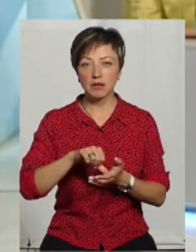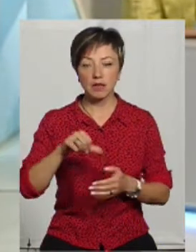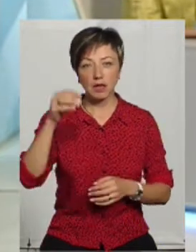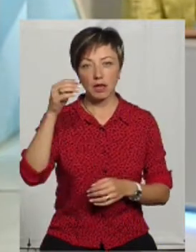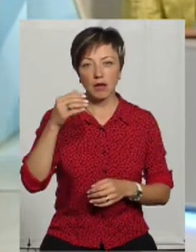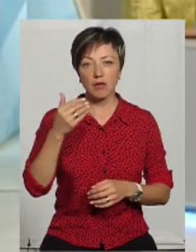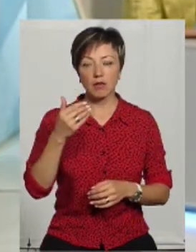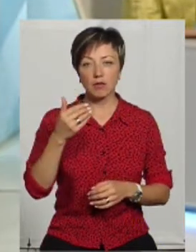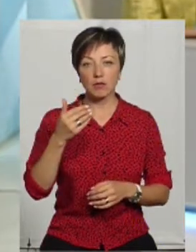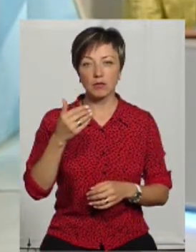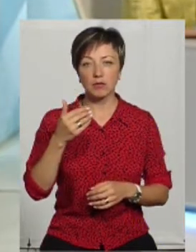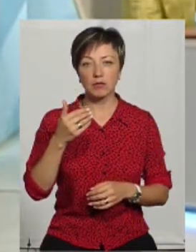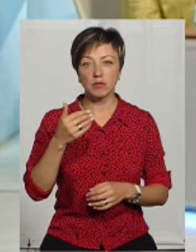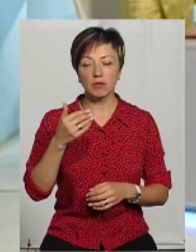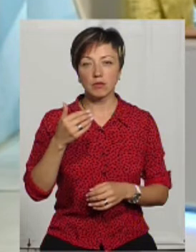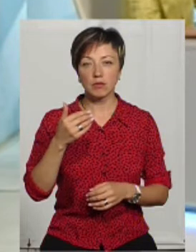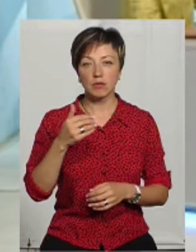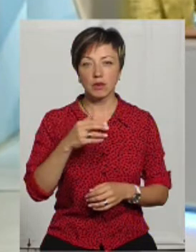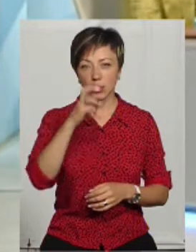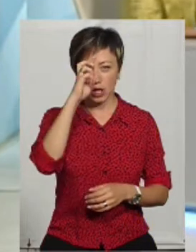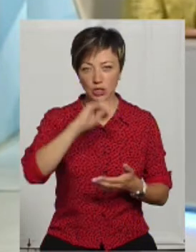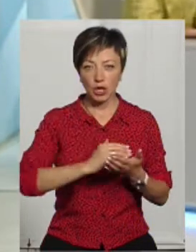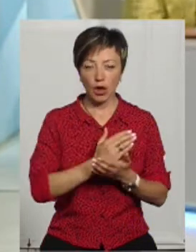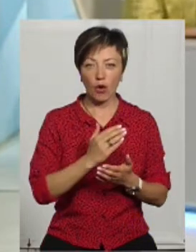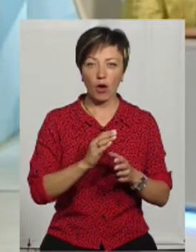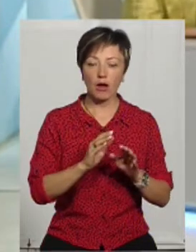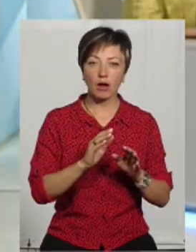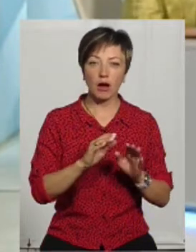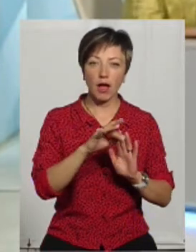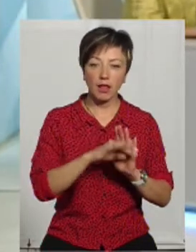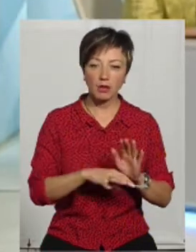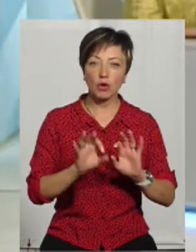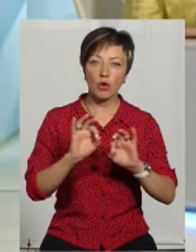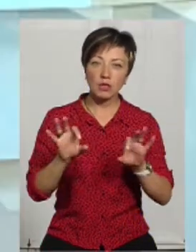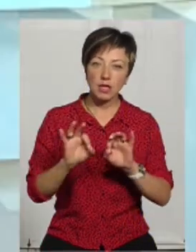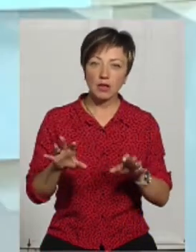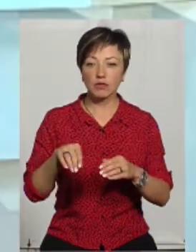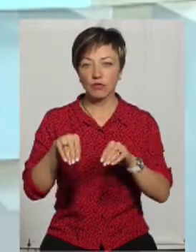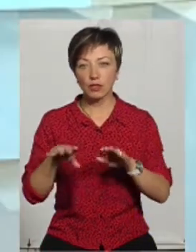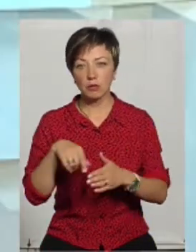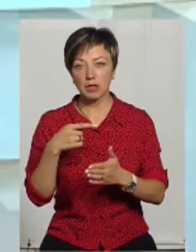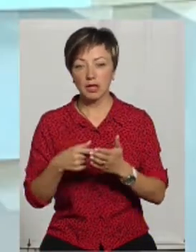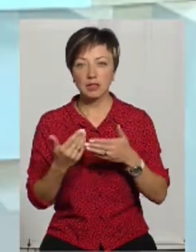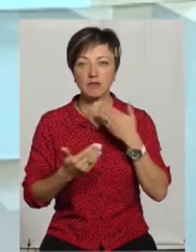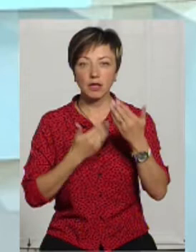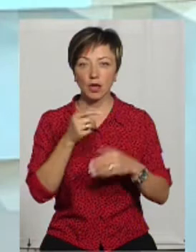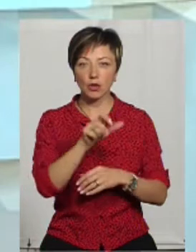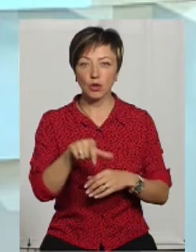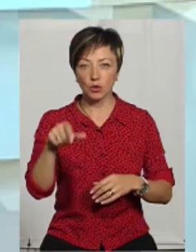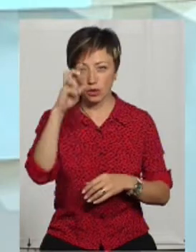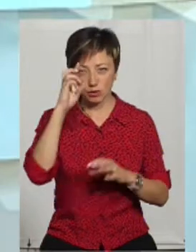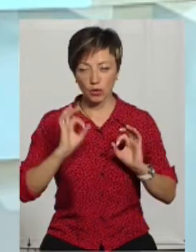вашого управління, участь у роз'ясненні цієї ситуації, у вирішенні питань, з якими звертаються люди до